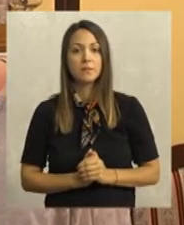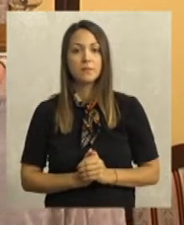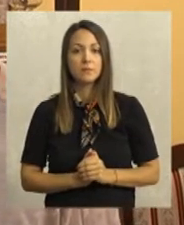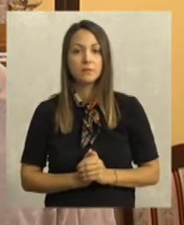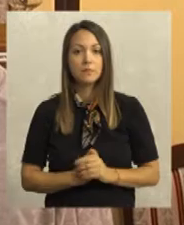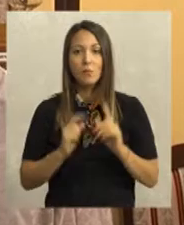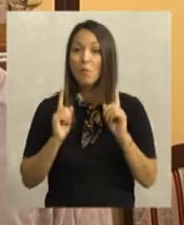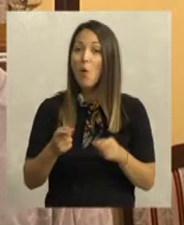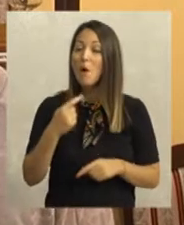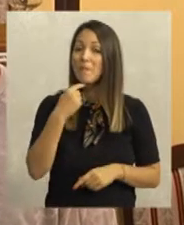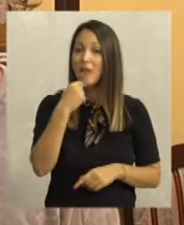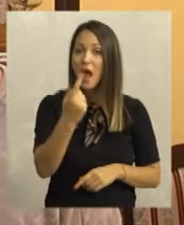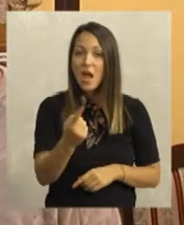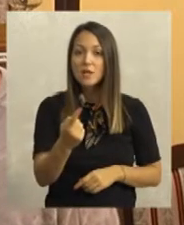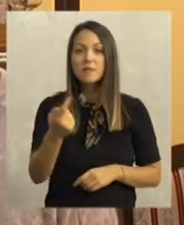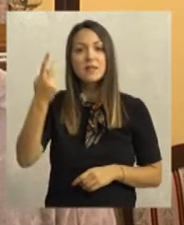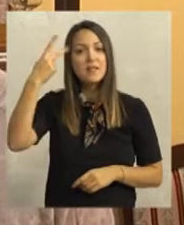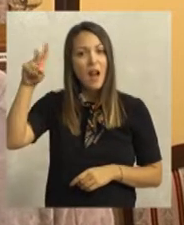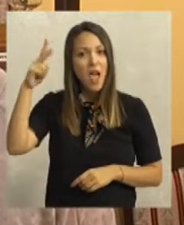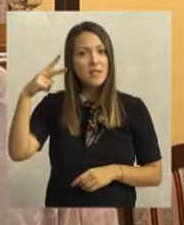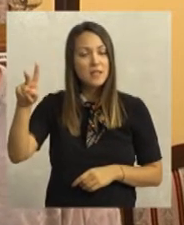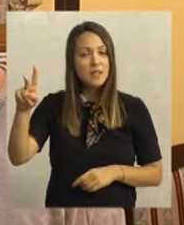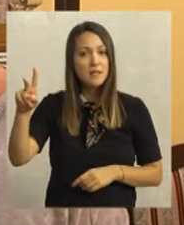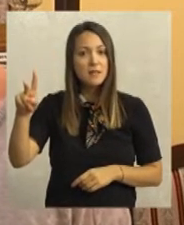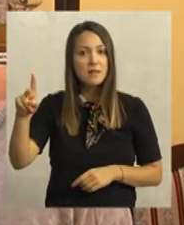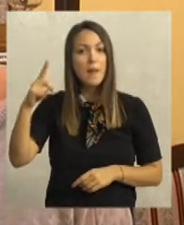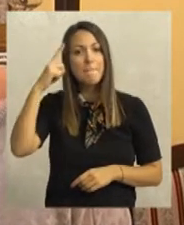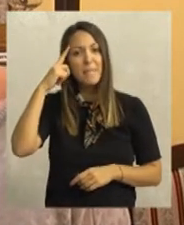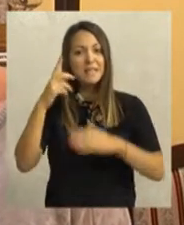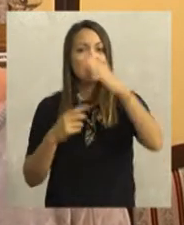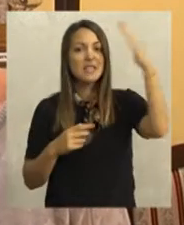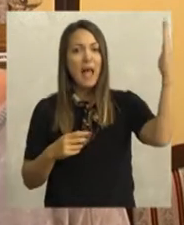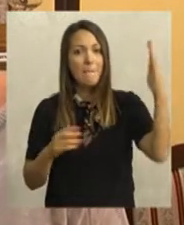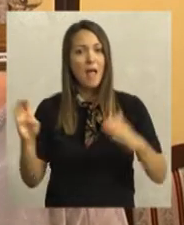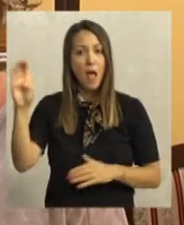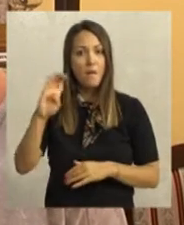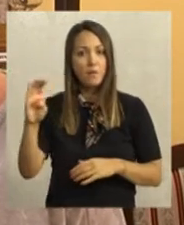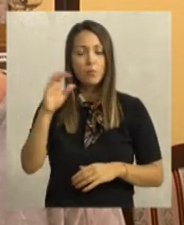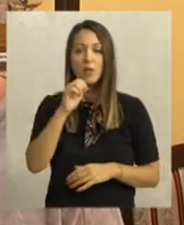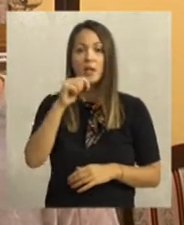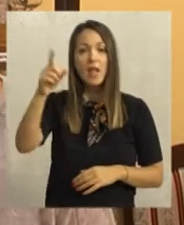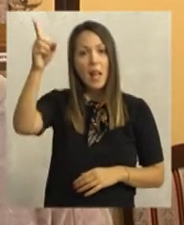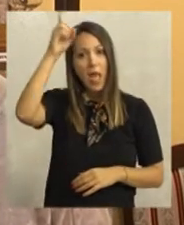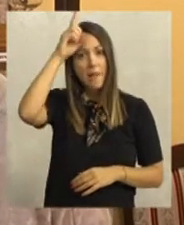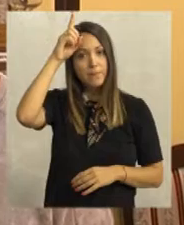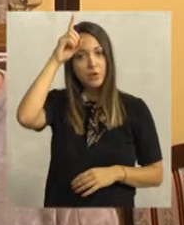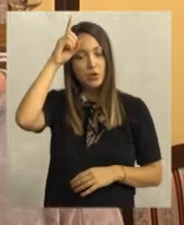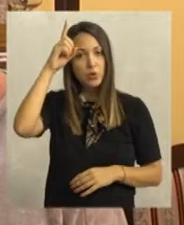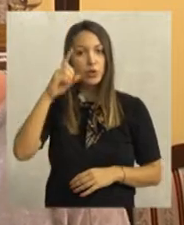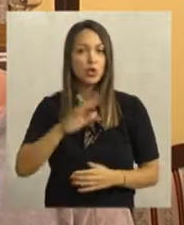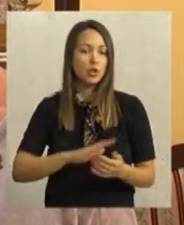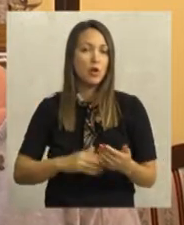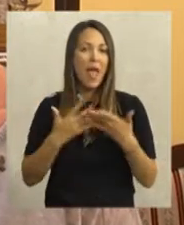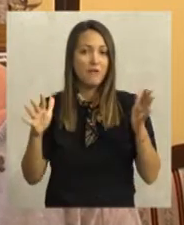Svem toga, moram da kažem da stranci, prvenstveno mislim na zapadnu Evropu i Nemačku, kao možda i najveće